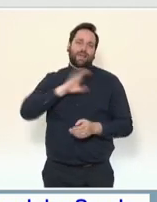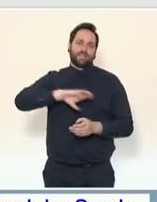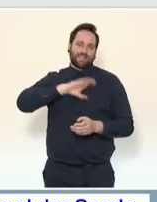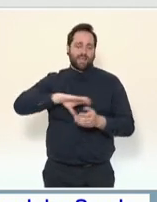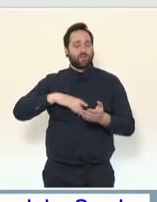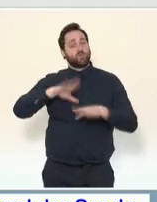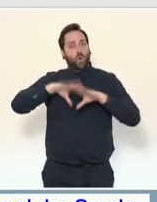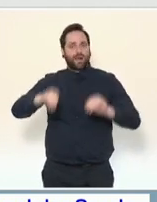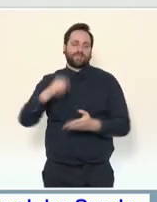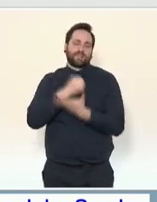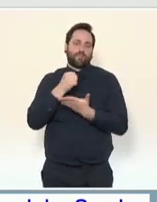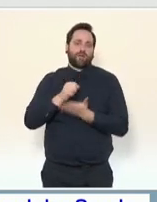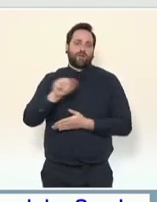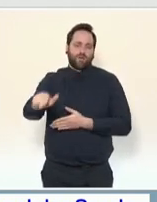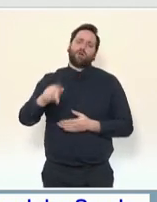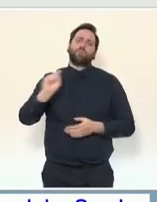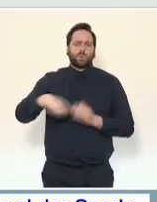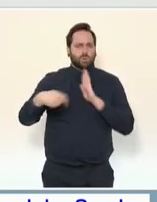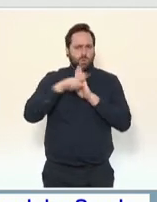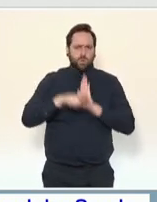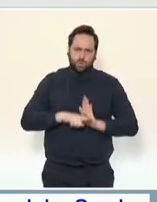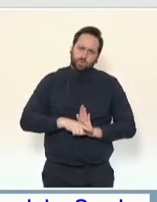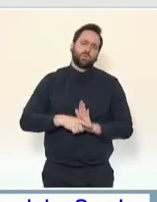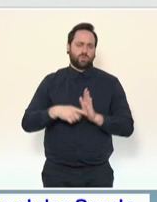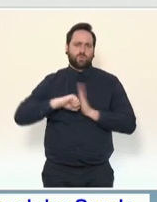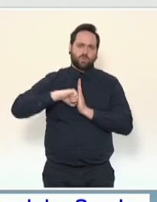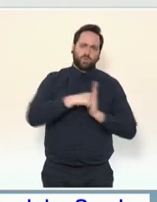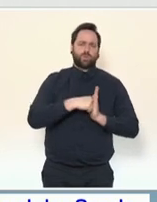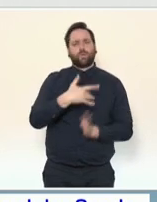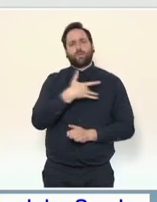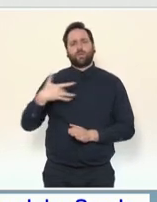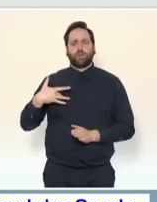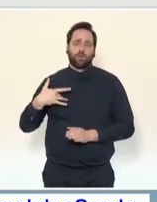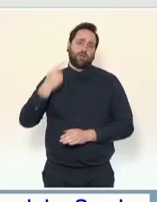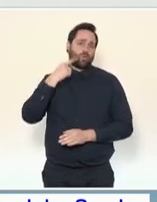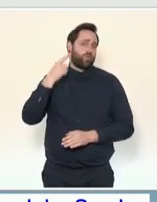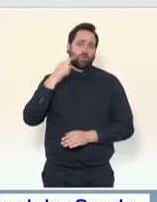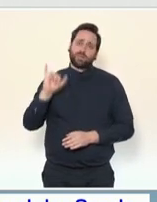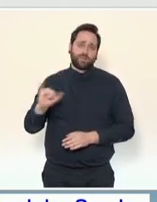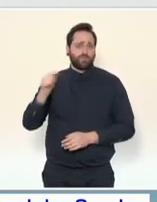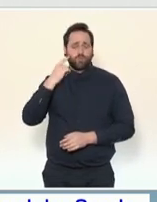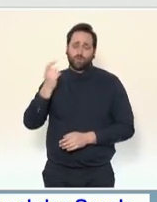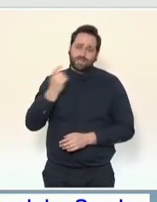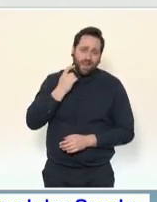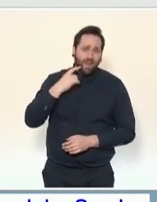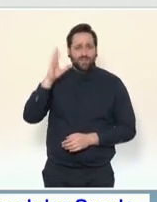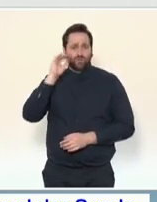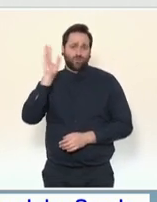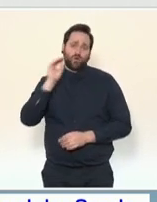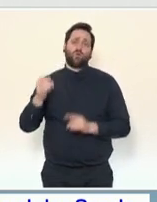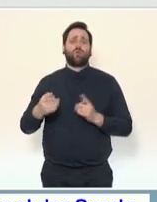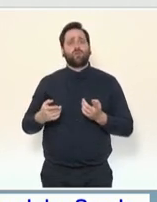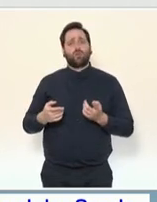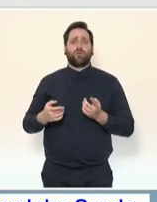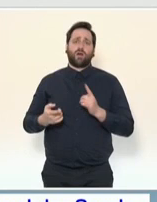Cette possibilité, nous le faisons au service de nos élèves et de nos étudiants. C'est l'intérêt de nos élèves et de nos étudiants d'avoir un